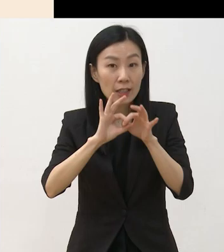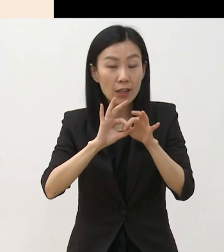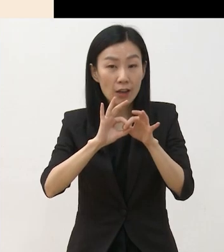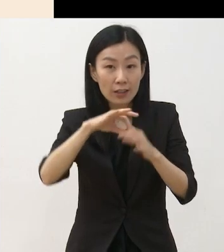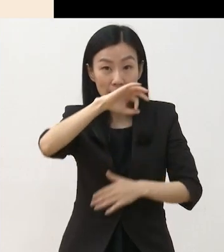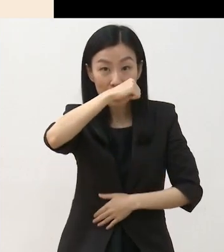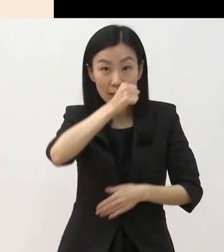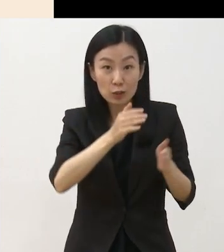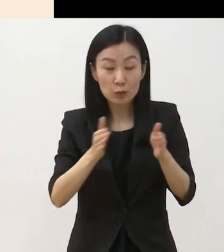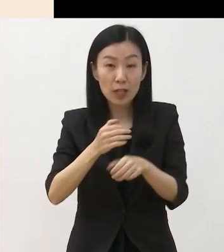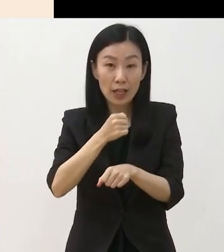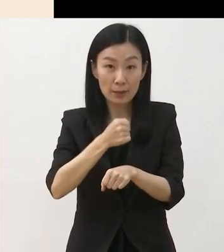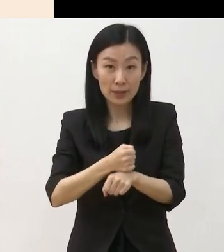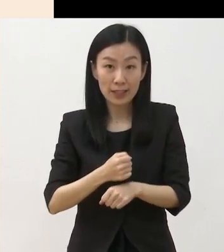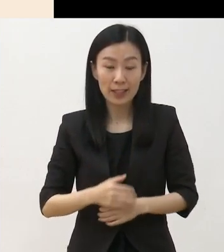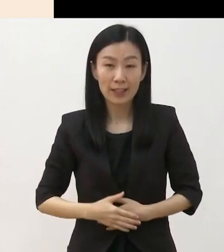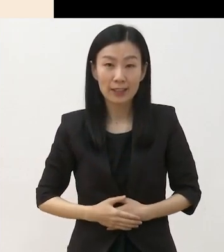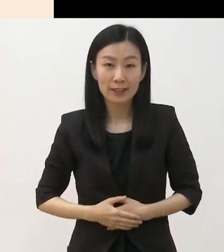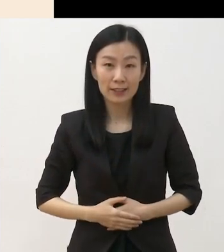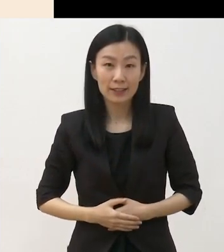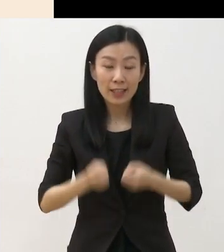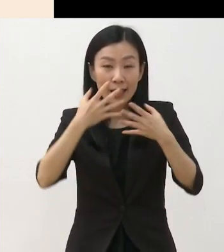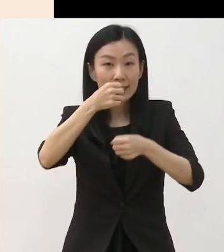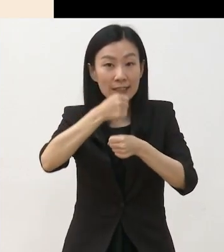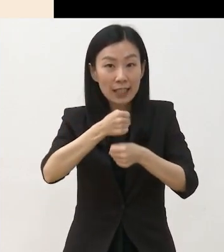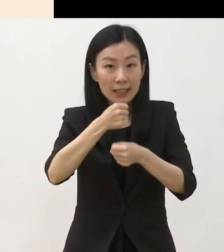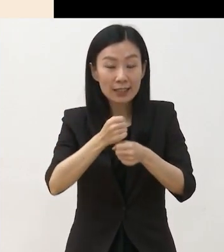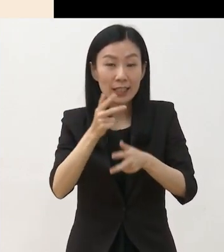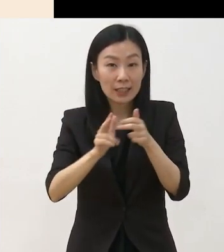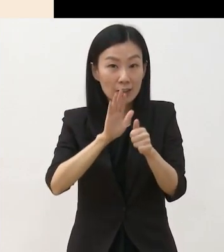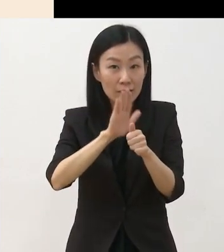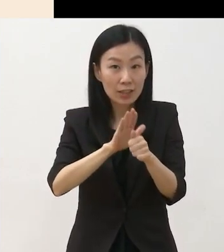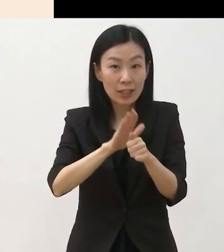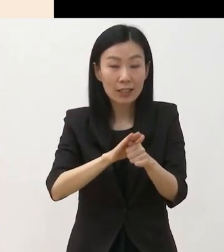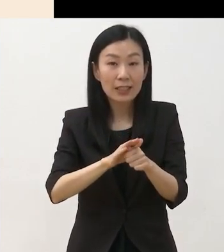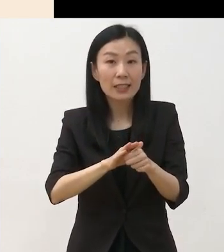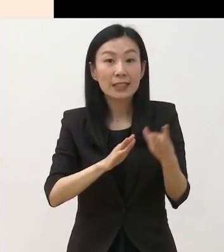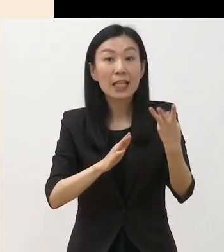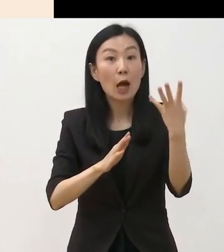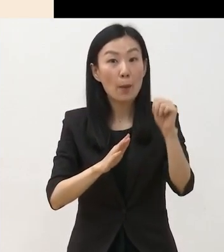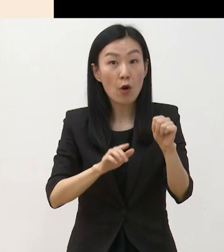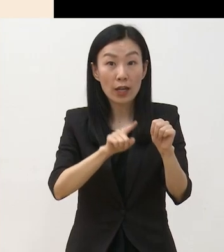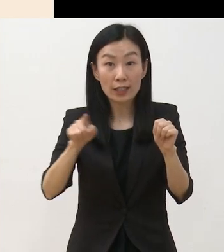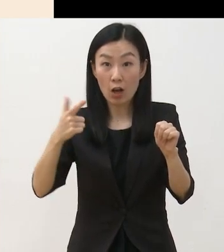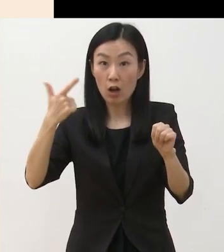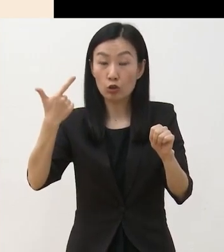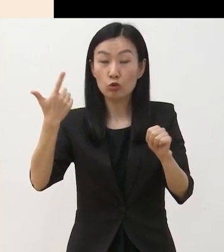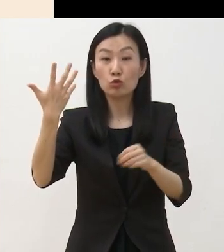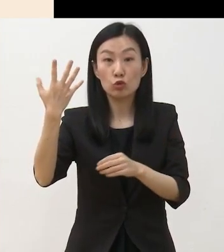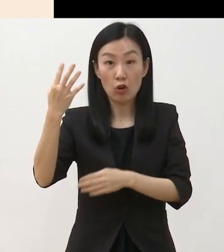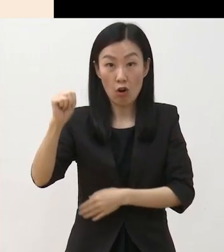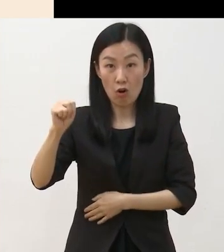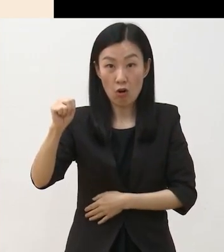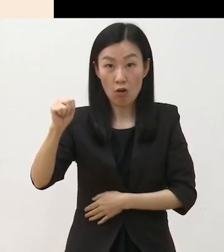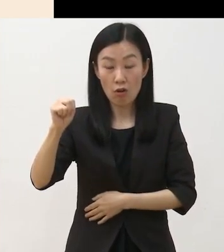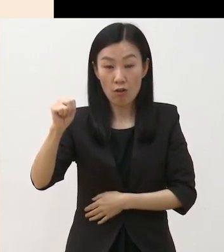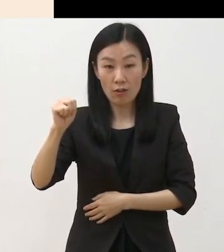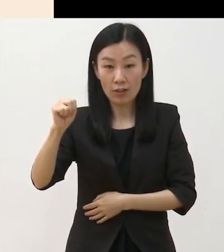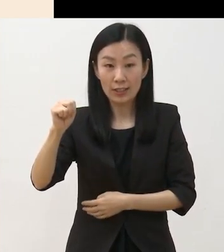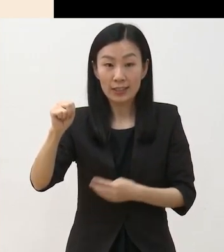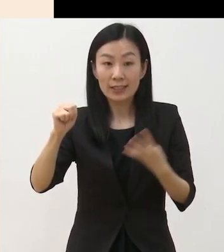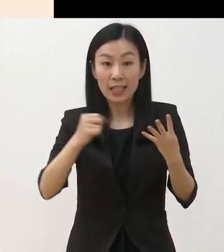창작 실험 활동 지원의 경우 3억에서 6억으로 대본 공모도 3억에서 4억으로